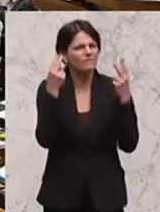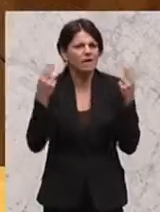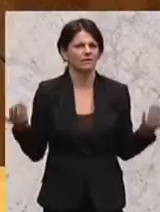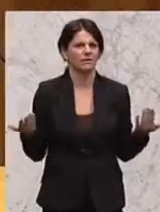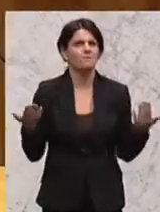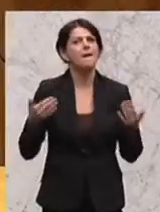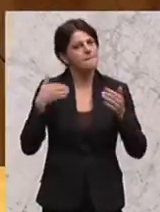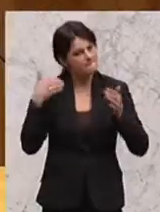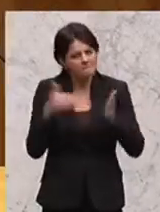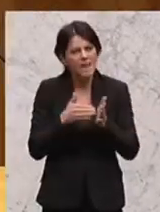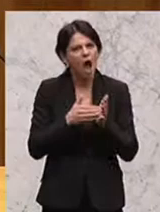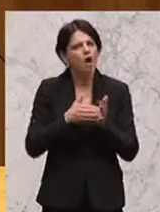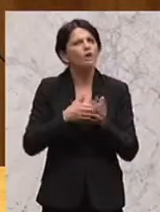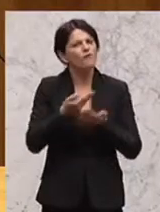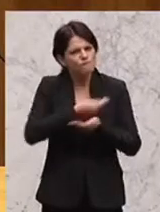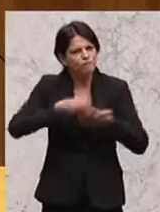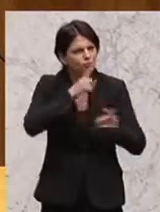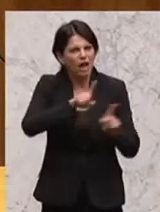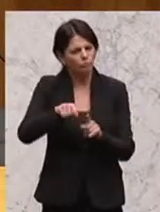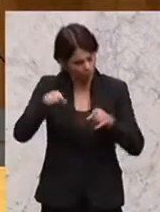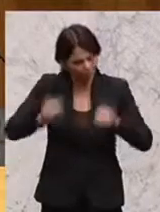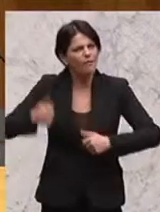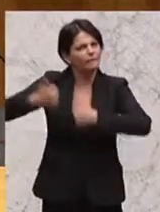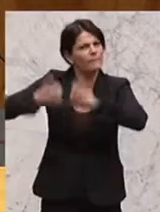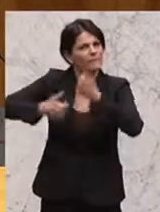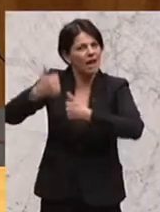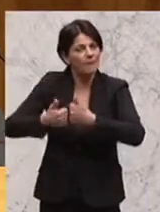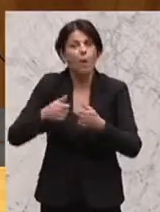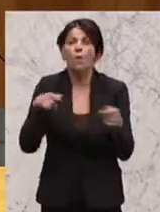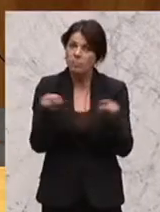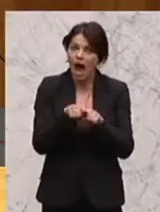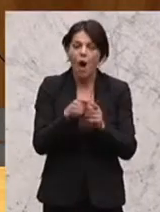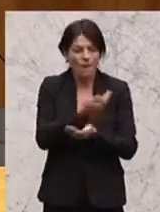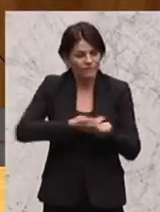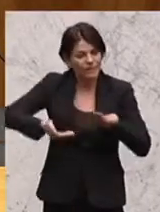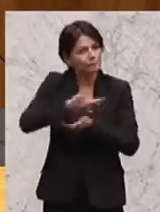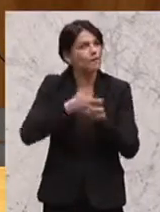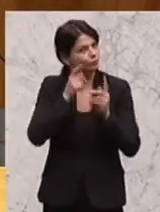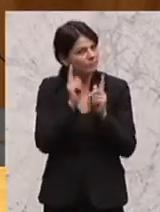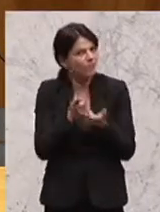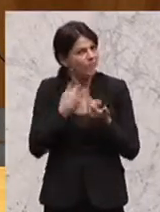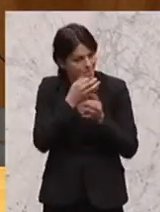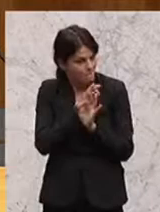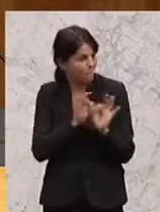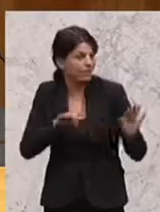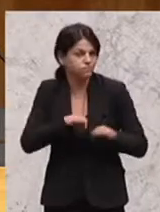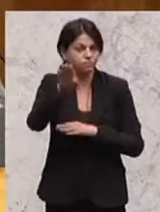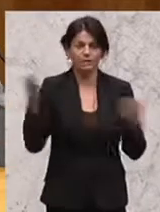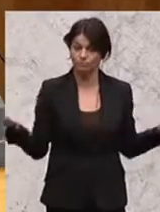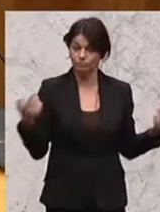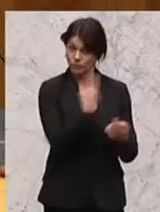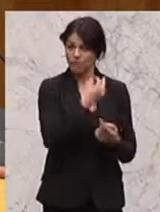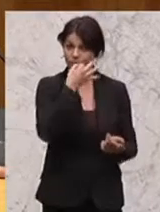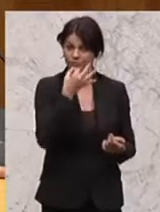einen wettbewerbsfähigen Standort zu haben und eine Konjunkturerholung zu forcieren. Das soll die